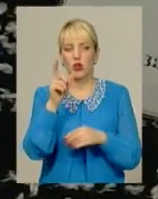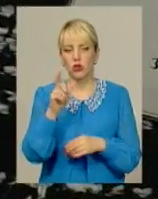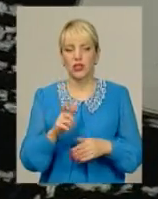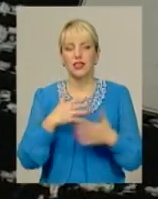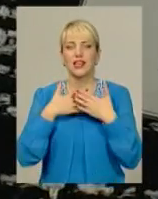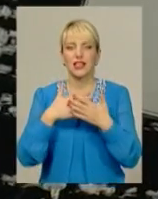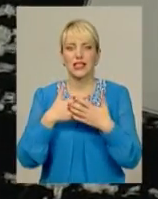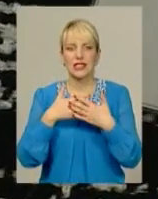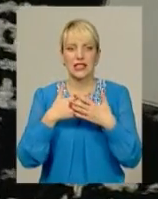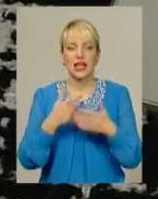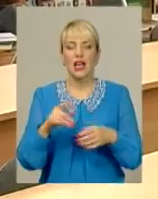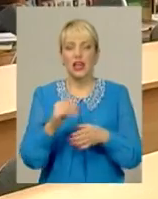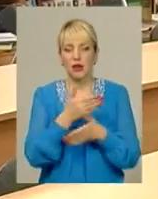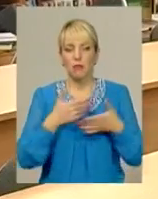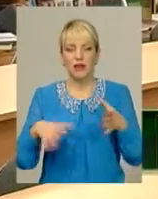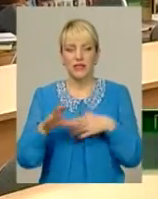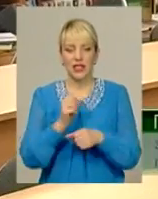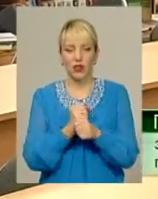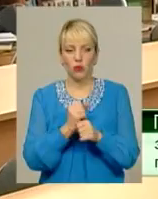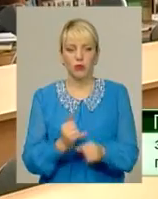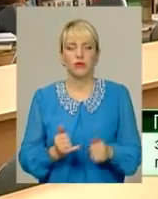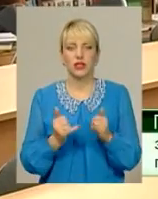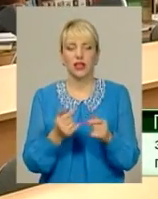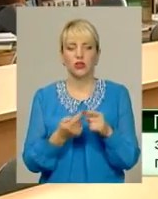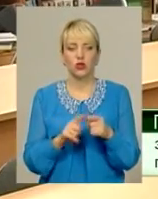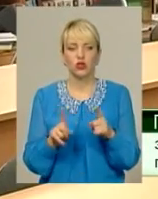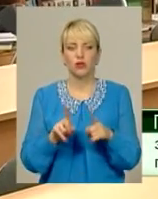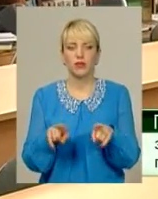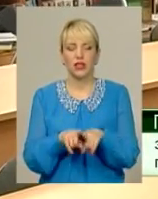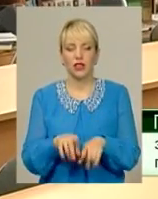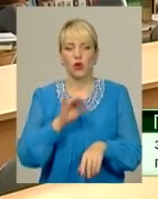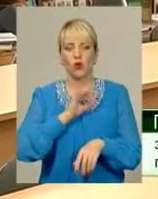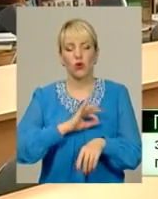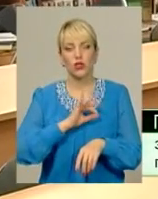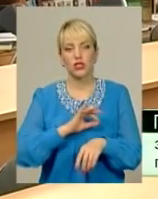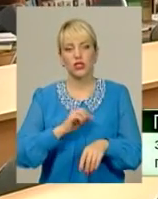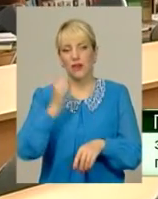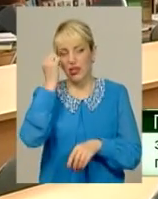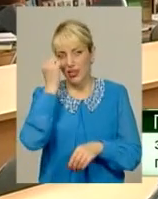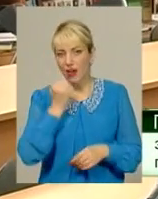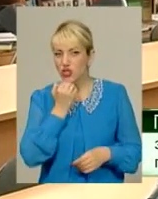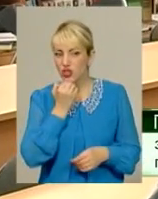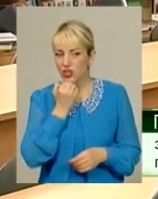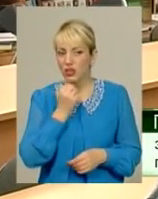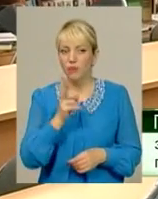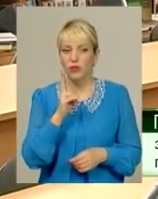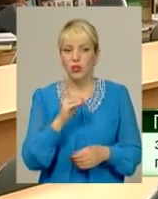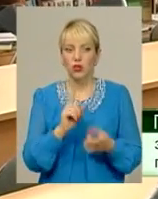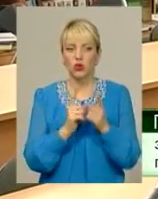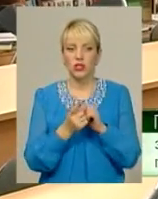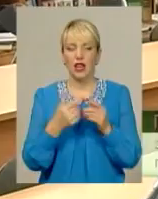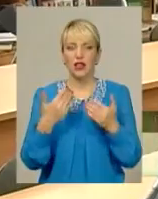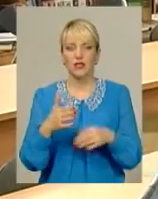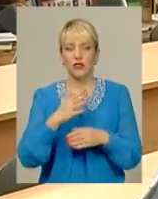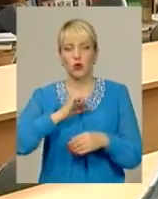кисень. І ми робимо все для того, щоб таких користувачів вдячних, які стали нам вже